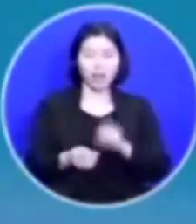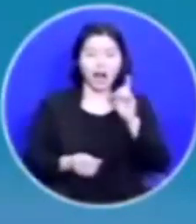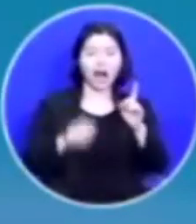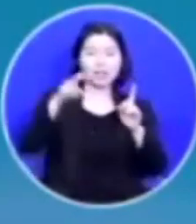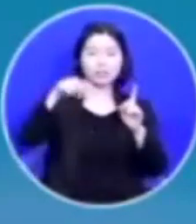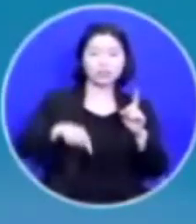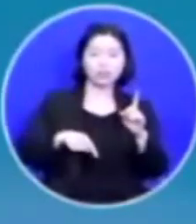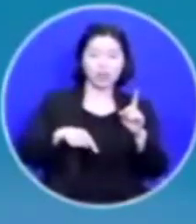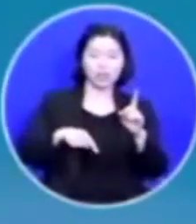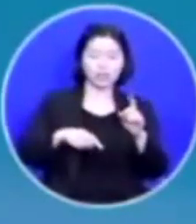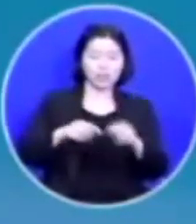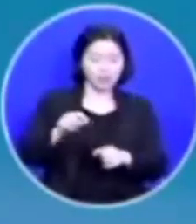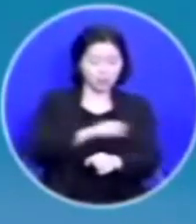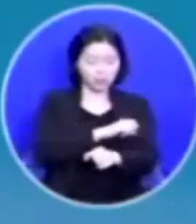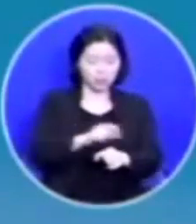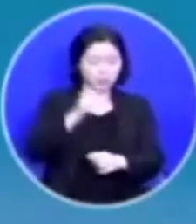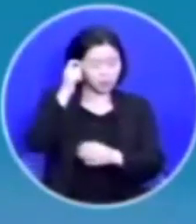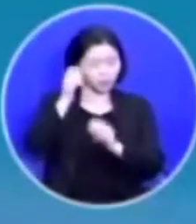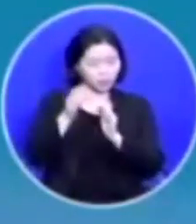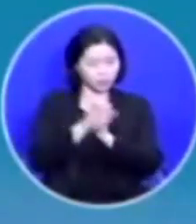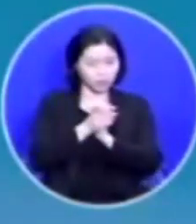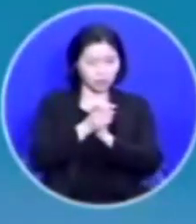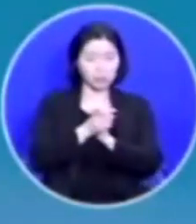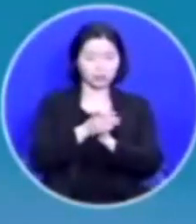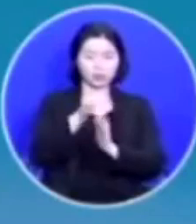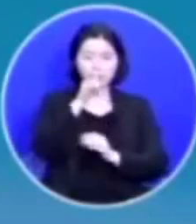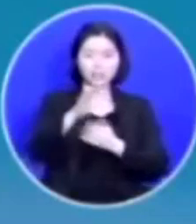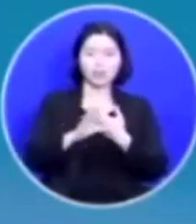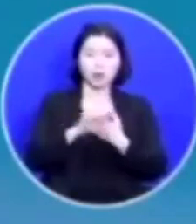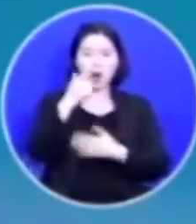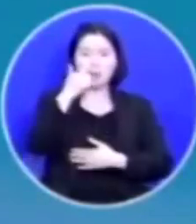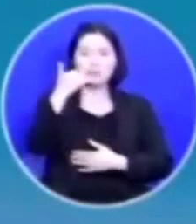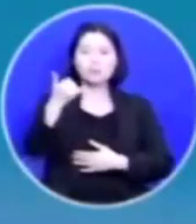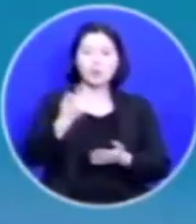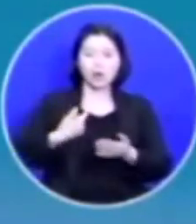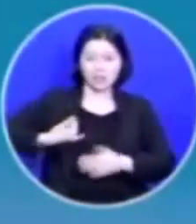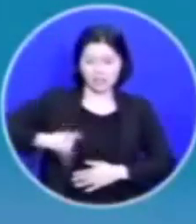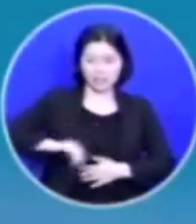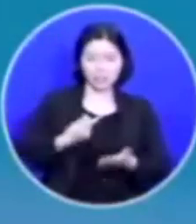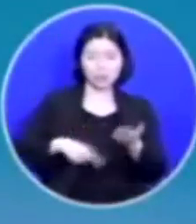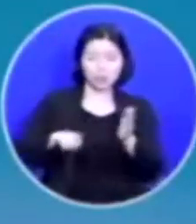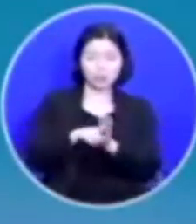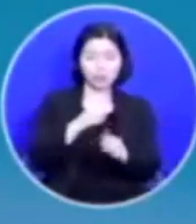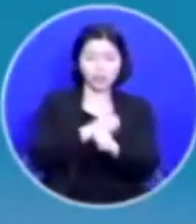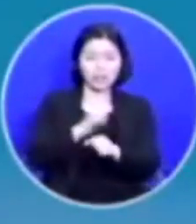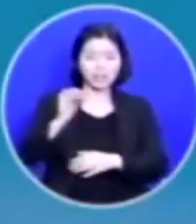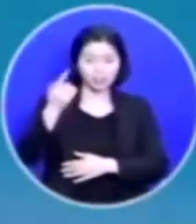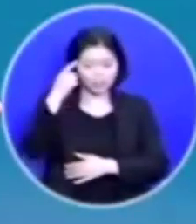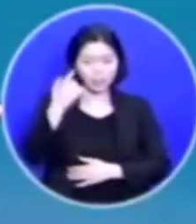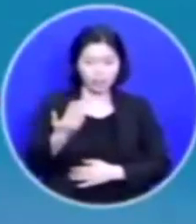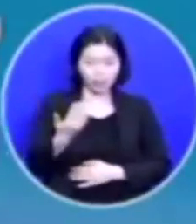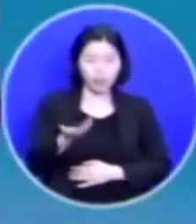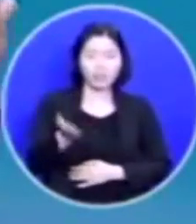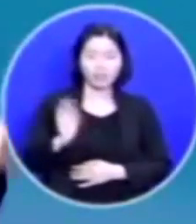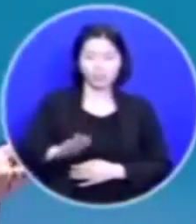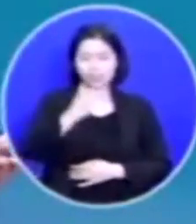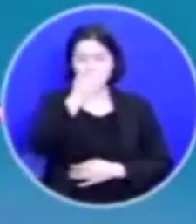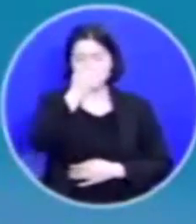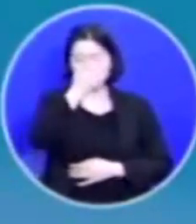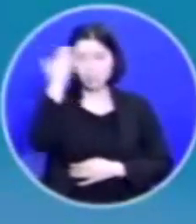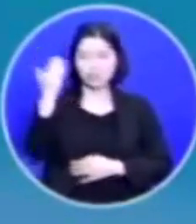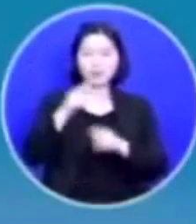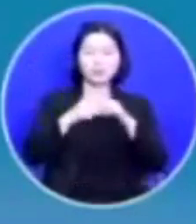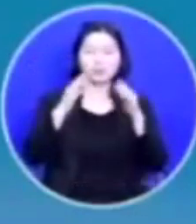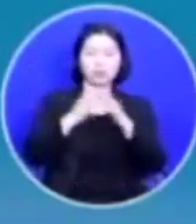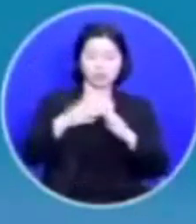된다면 부모가 자식을 위해서 보통 하는 거잖아요 그런데 젊은이 교회에서 자녀들이